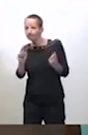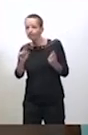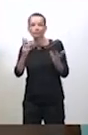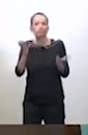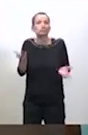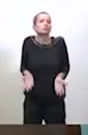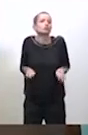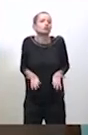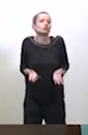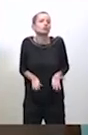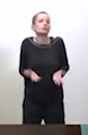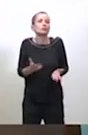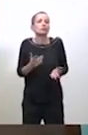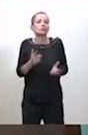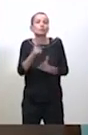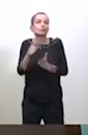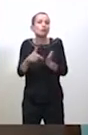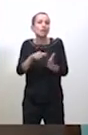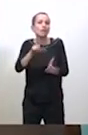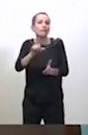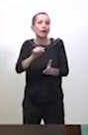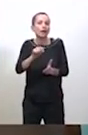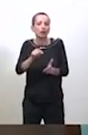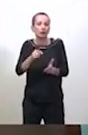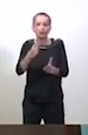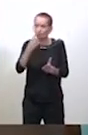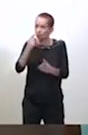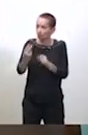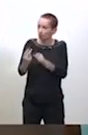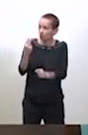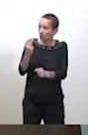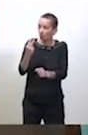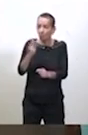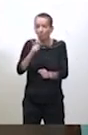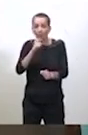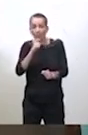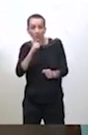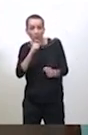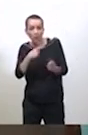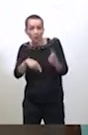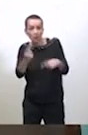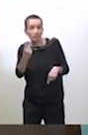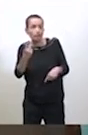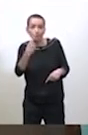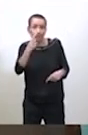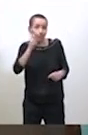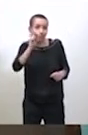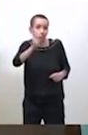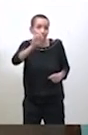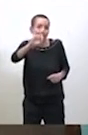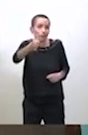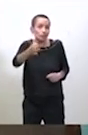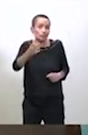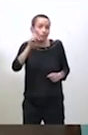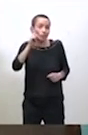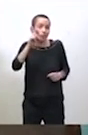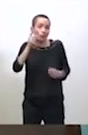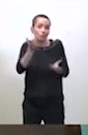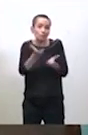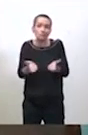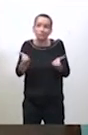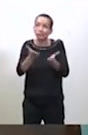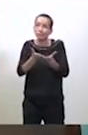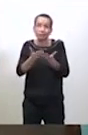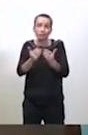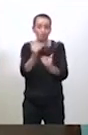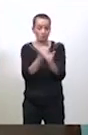aujourd'hui, dans l'année 2020, de grandes réalisations, je pense que ça va de soi. Il y a une inertie dans la